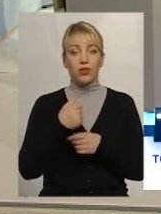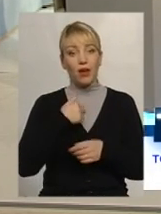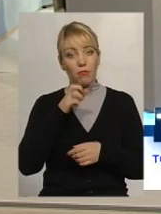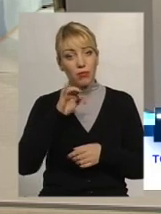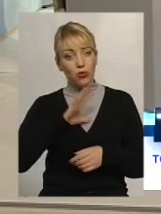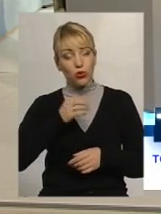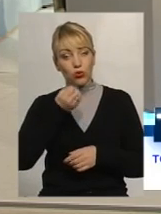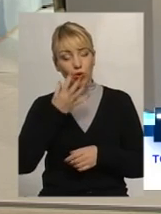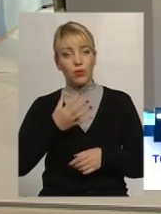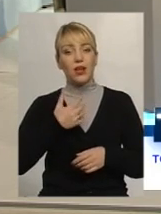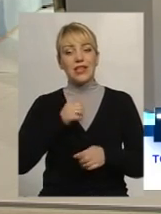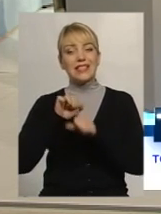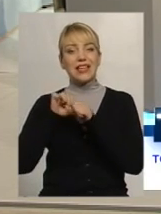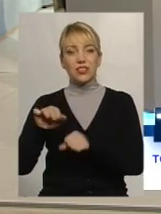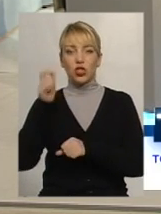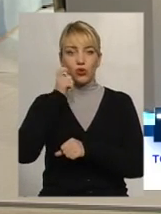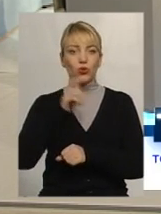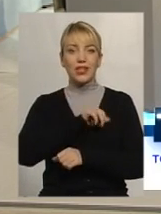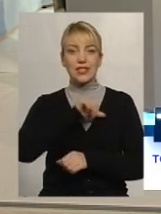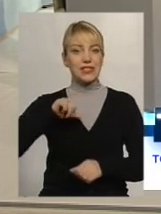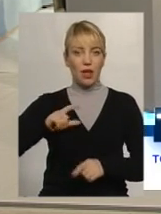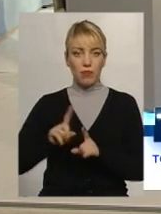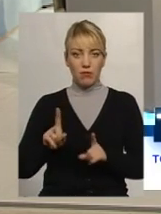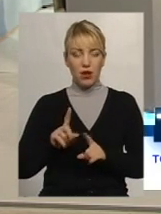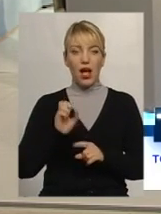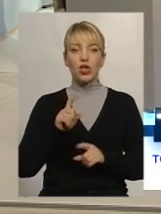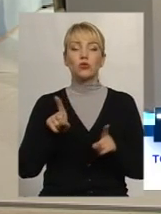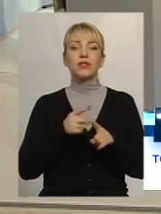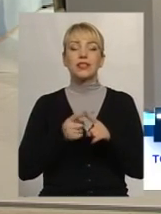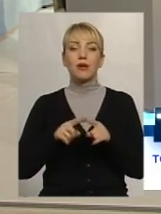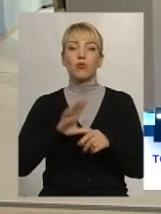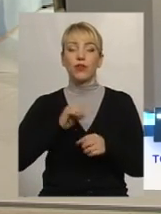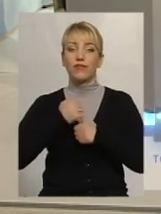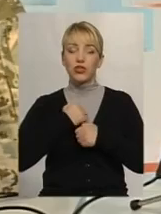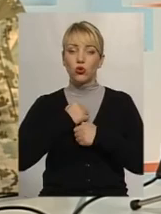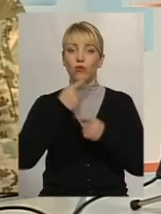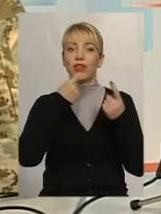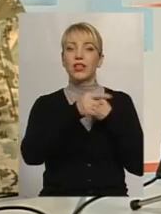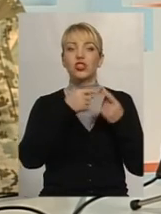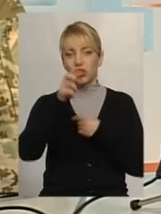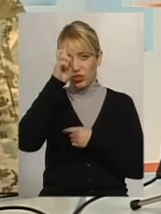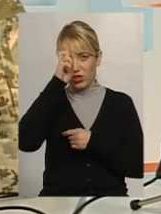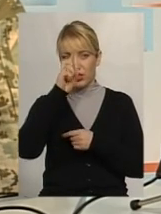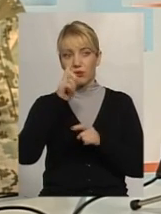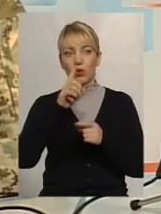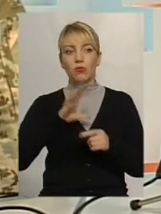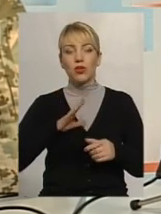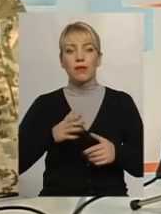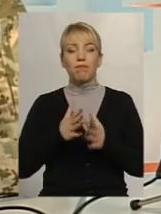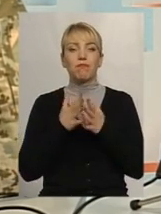самим, а щоб це були і військовослужбовці, інших країн. Тоді б більше живих